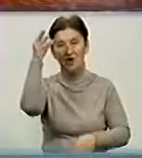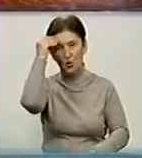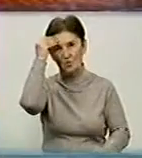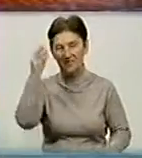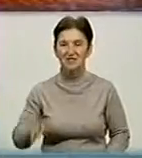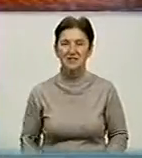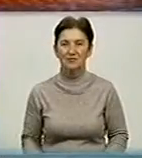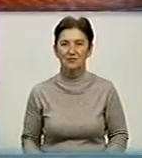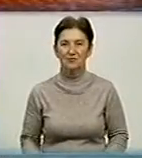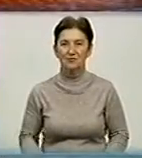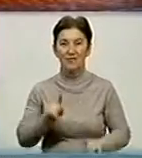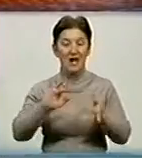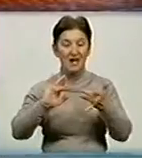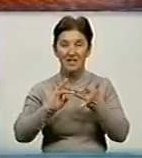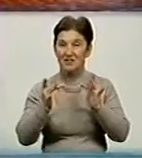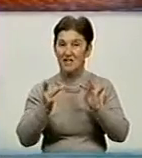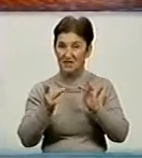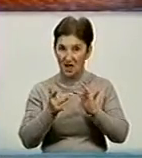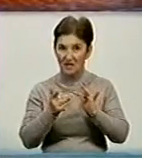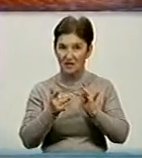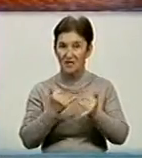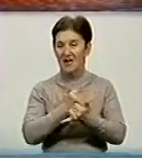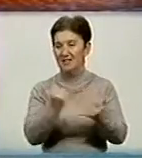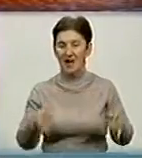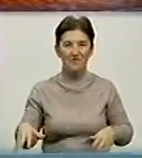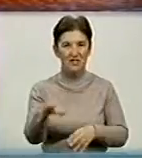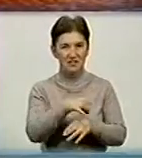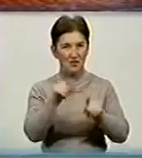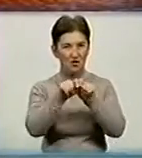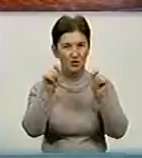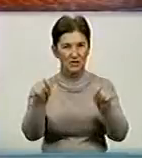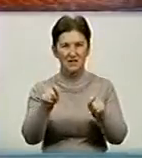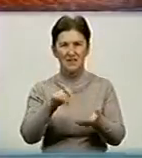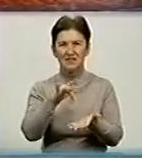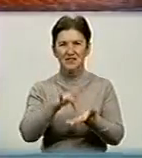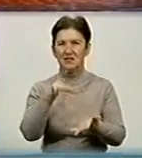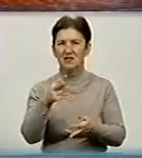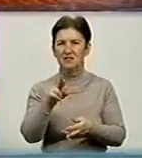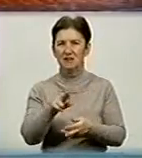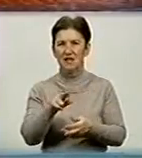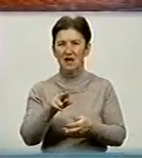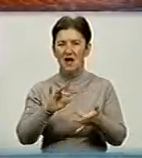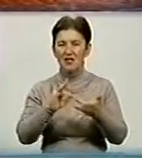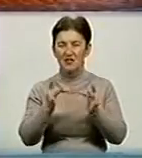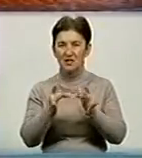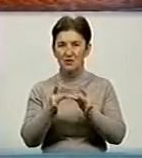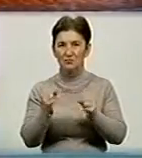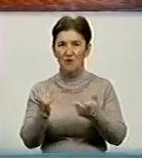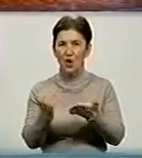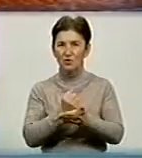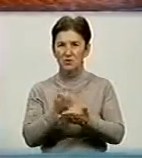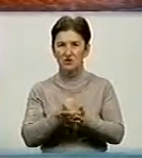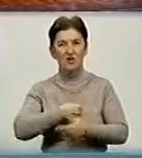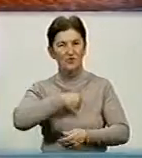Інтернет для всіх. В Кіровоградській бібліотеці імені Бойченка відкрили інтернет-центр у рамках проєкту «З інтернетом в успішне доросле